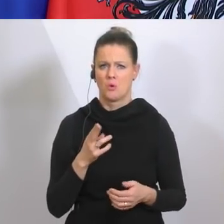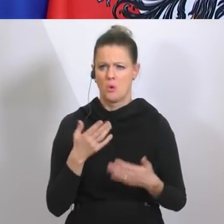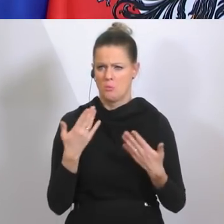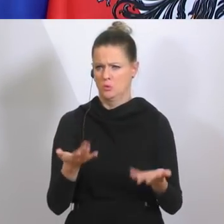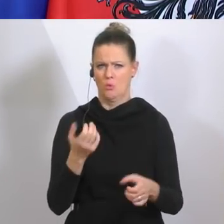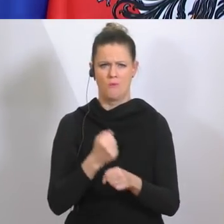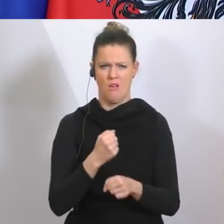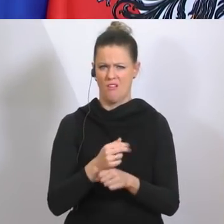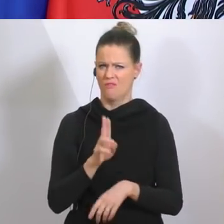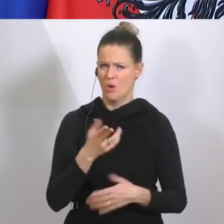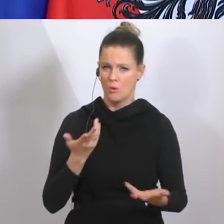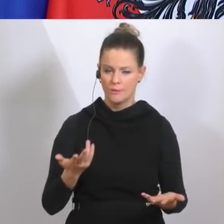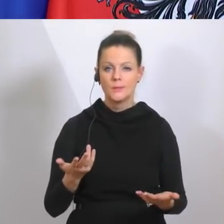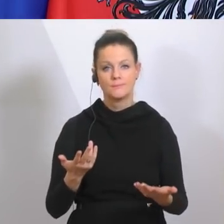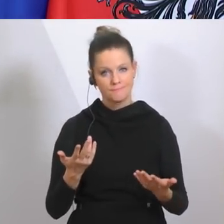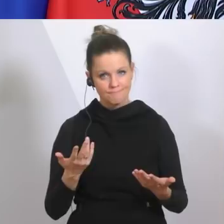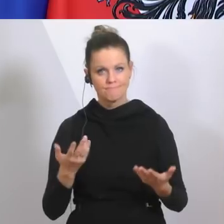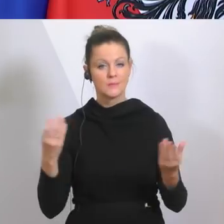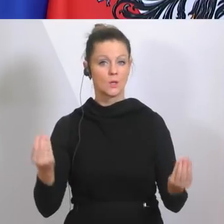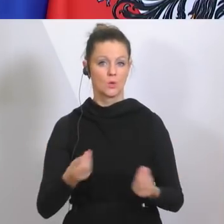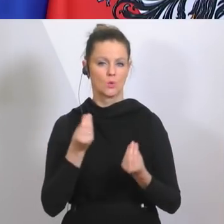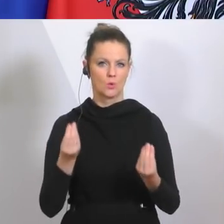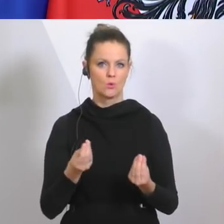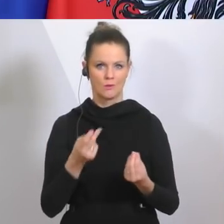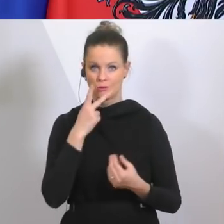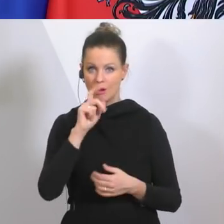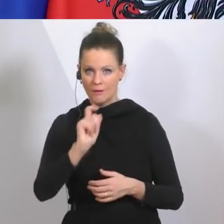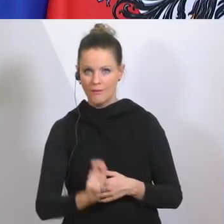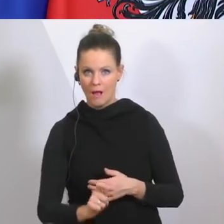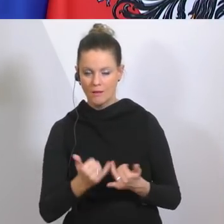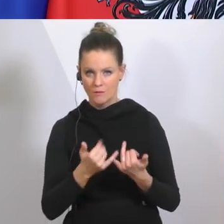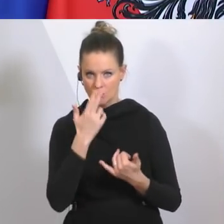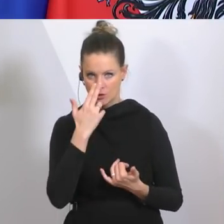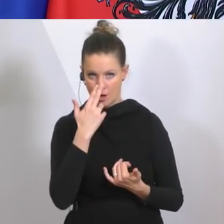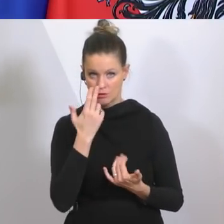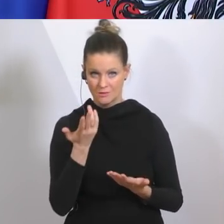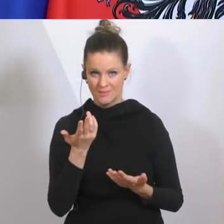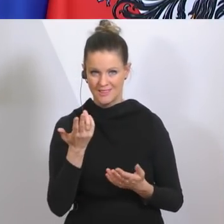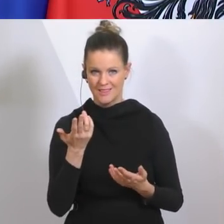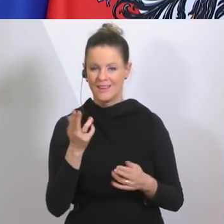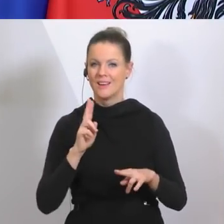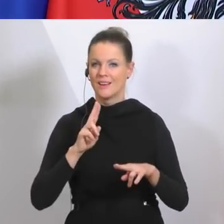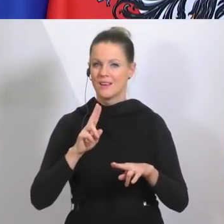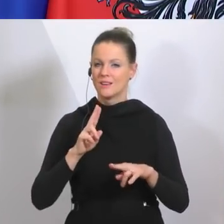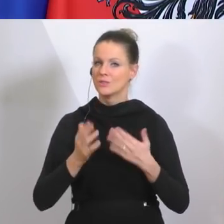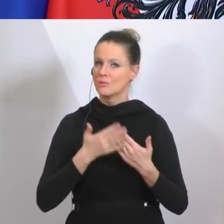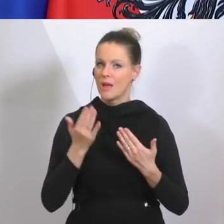dann das alles? Der Grund ist, schauen Sie nach Italien, was es auslöst, wenn es eine massive